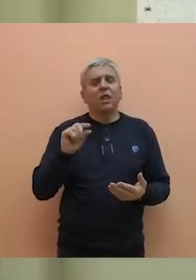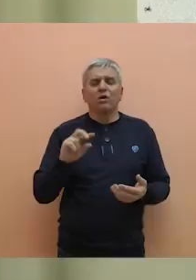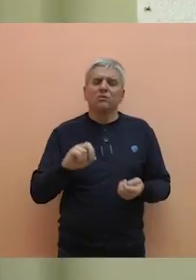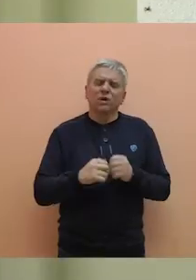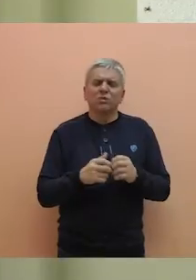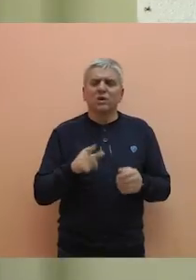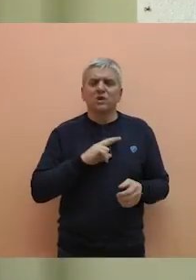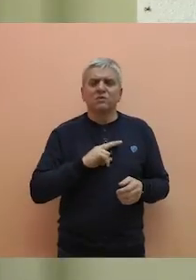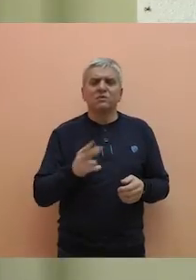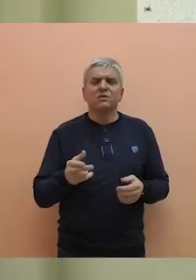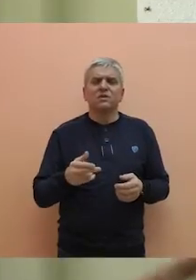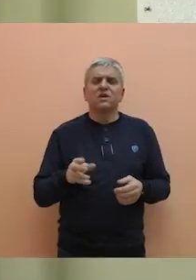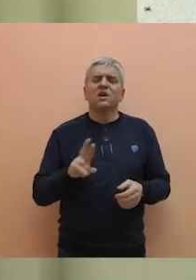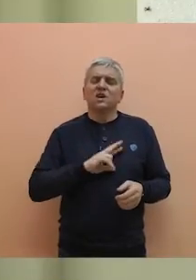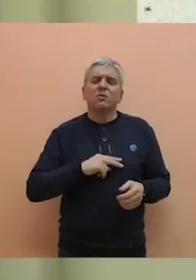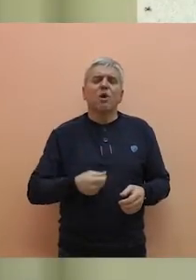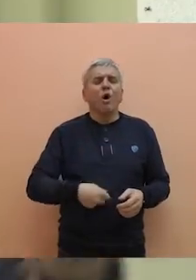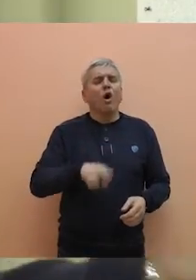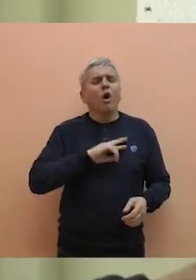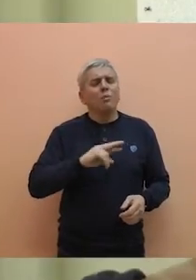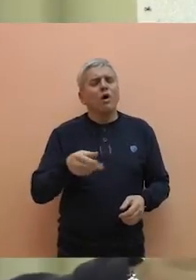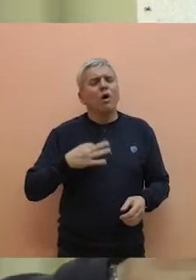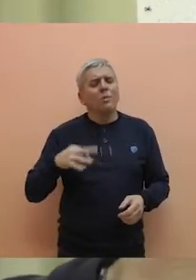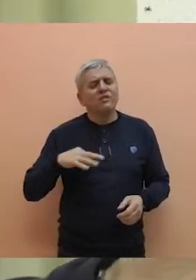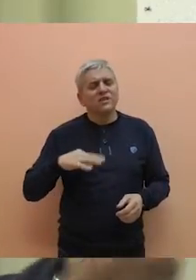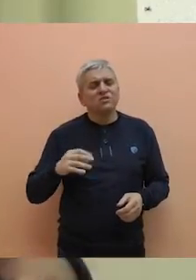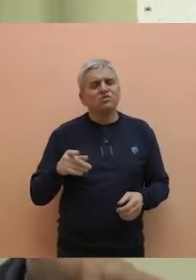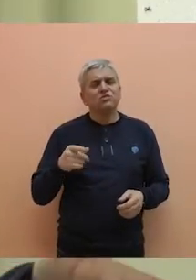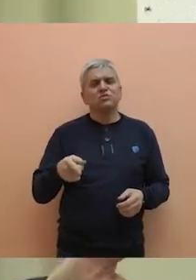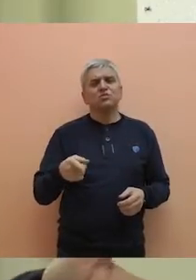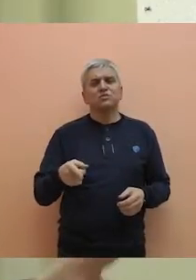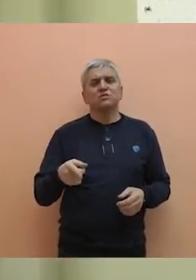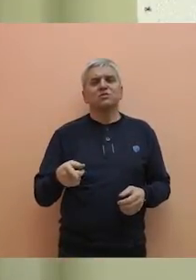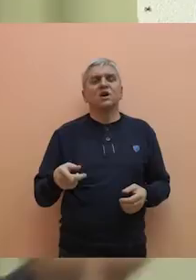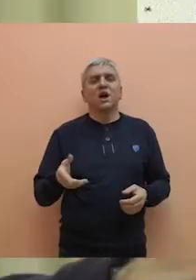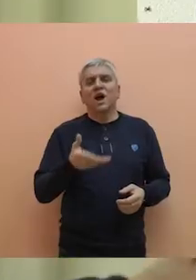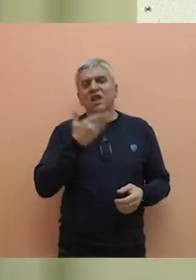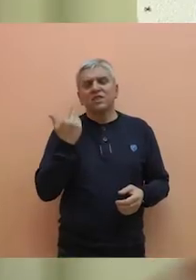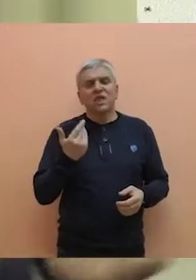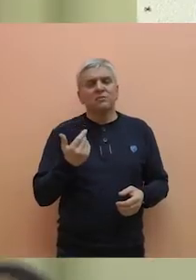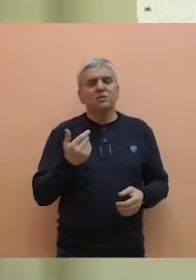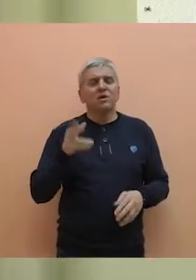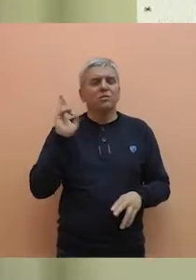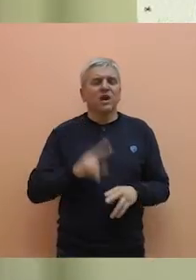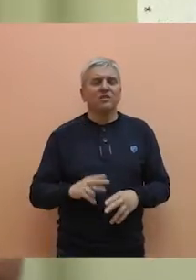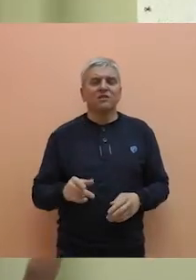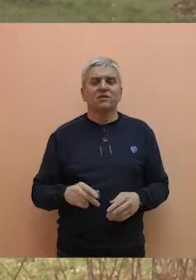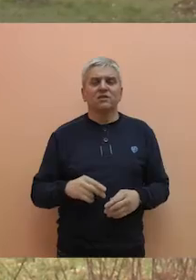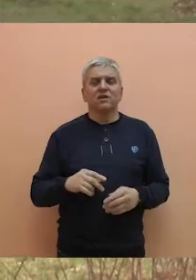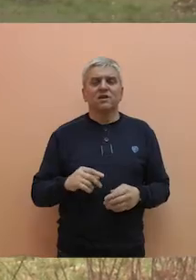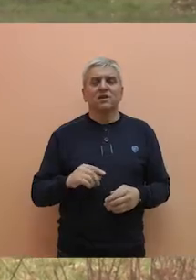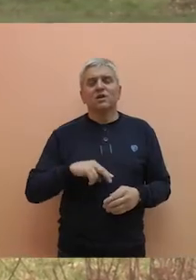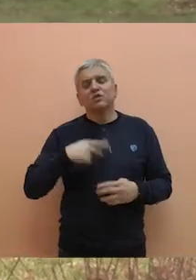malo je nezgodno. Imamo obaveze, a nemaju prava.